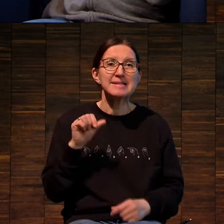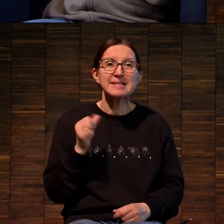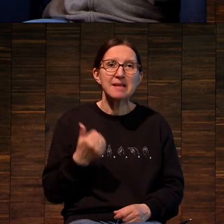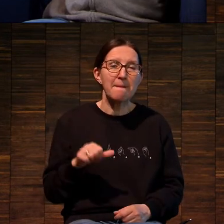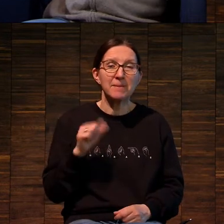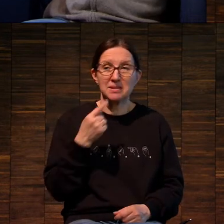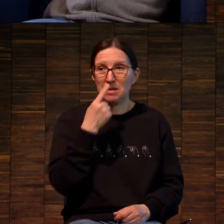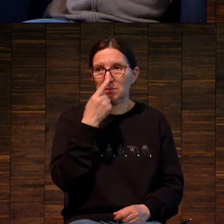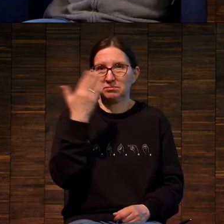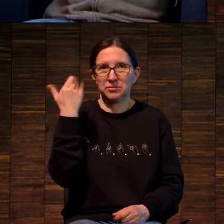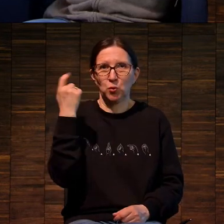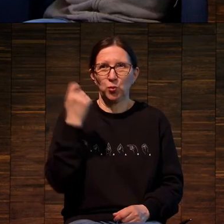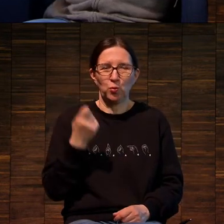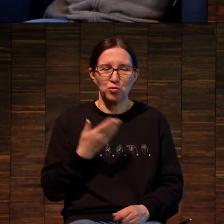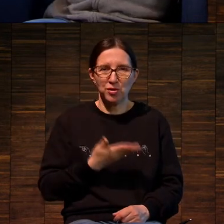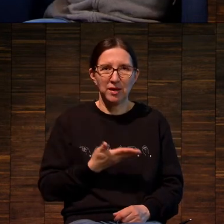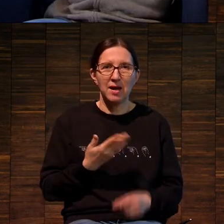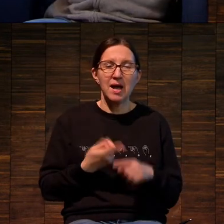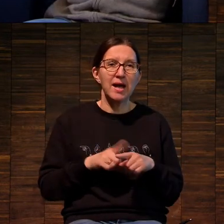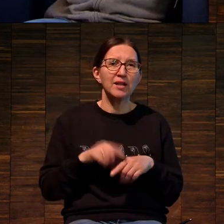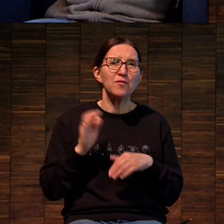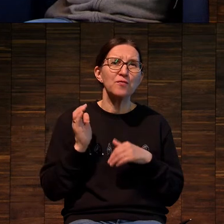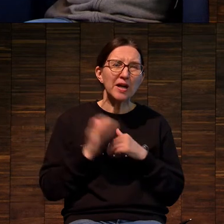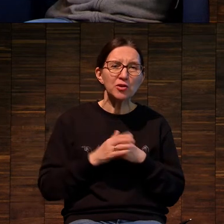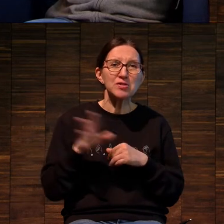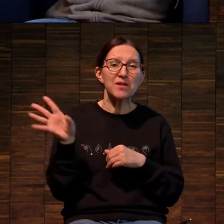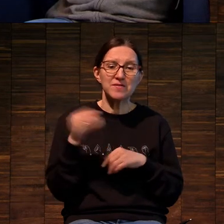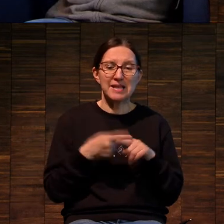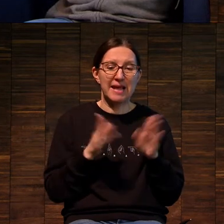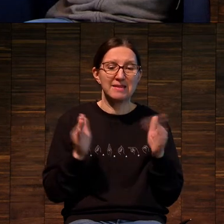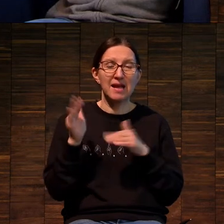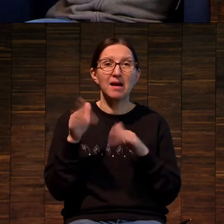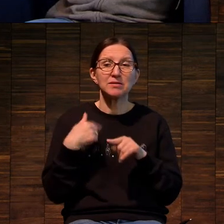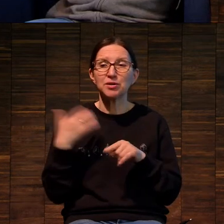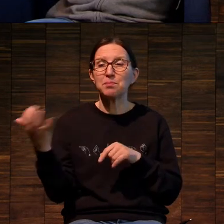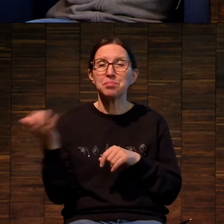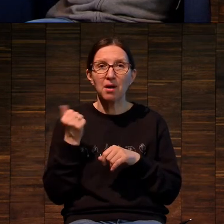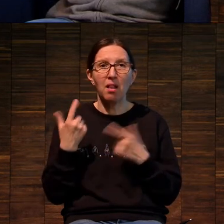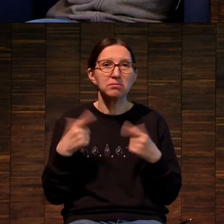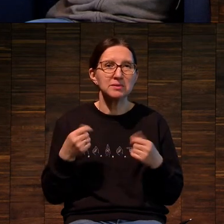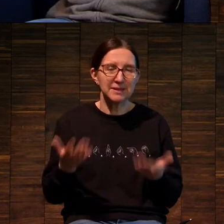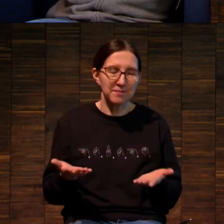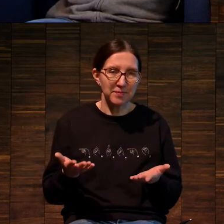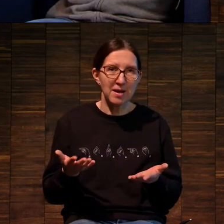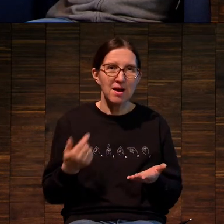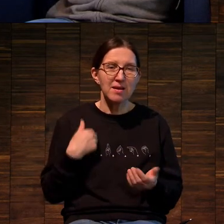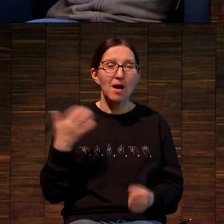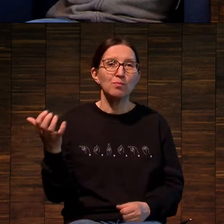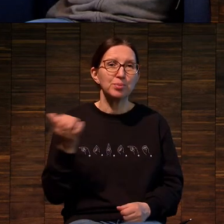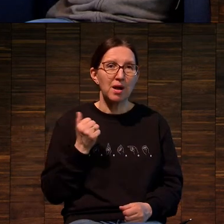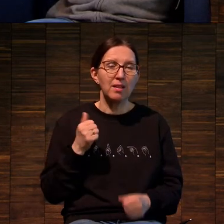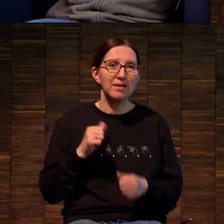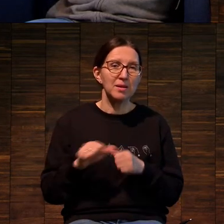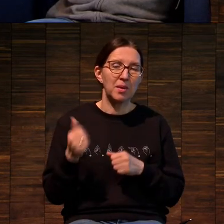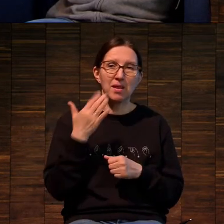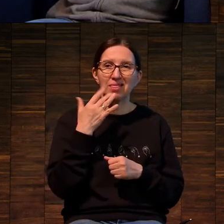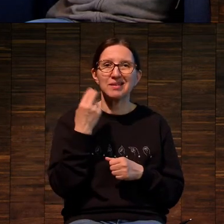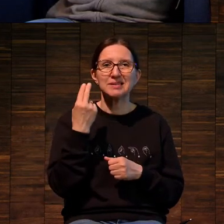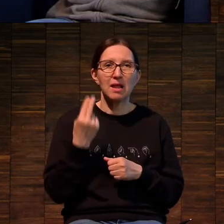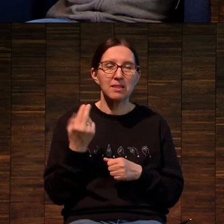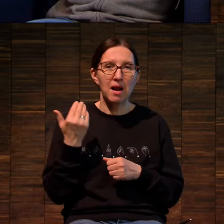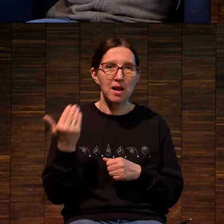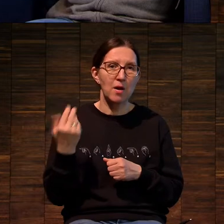-самое свежее. Я хочу сказать, что практически все вот эти картинки я брал либо с национальной,